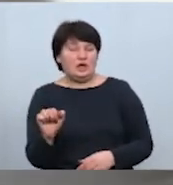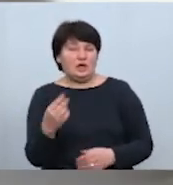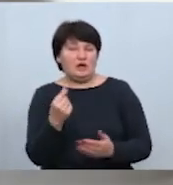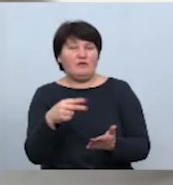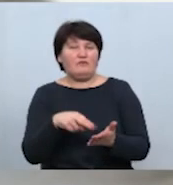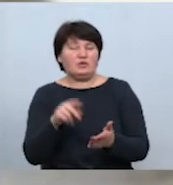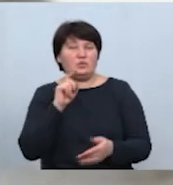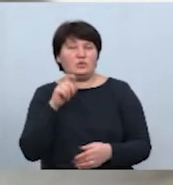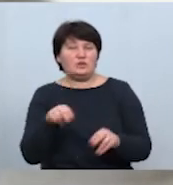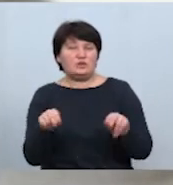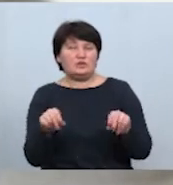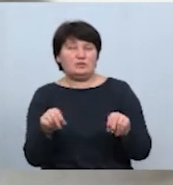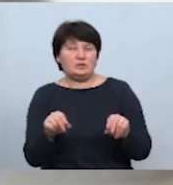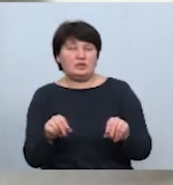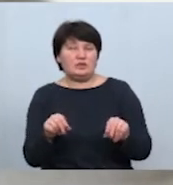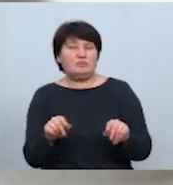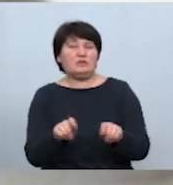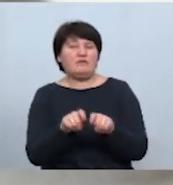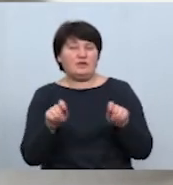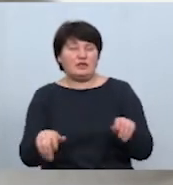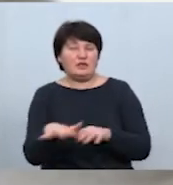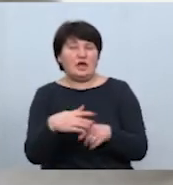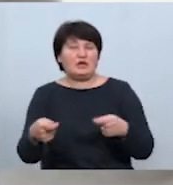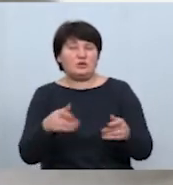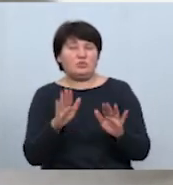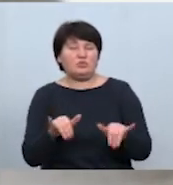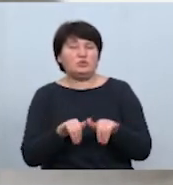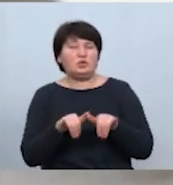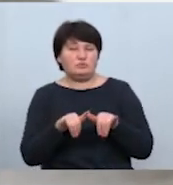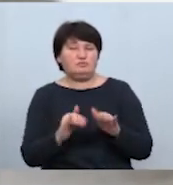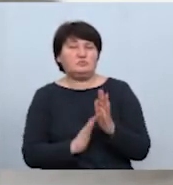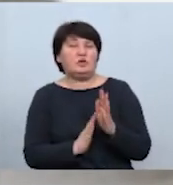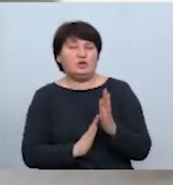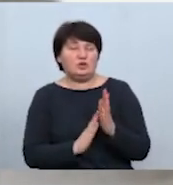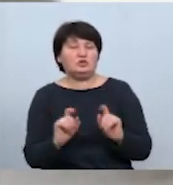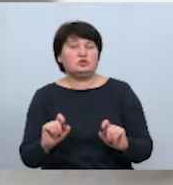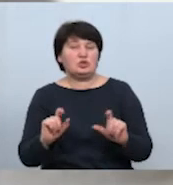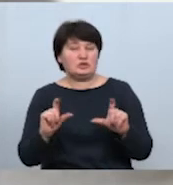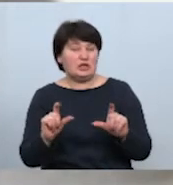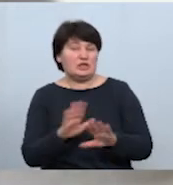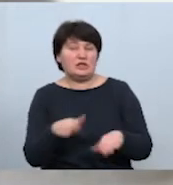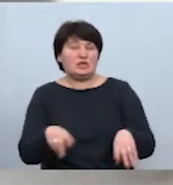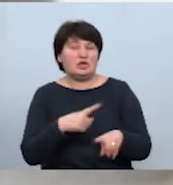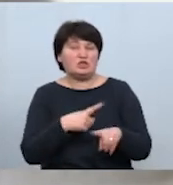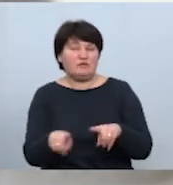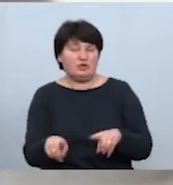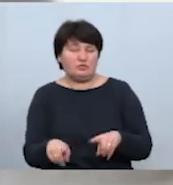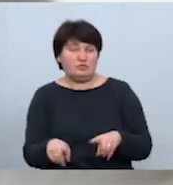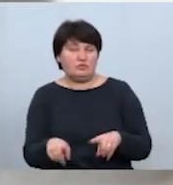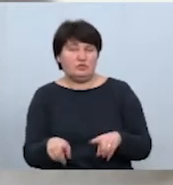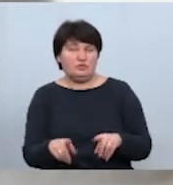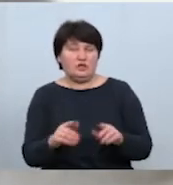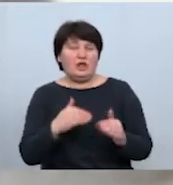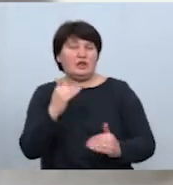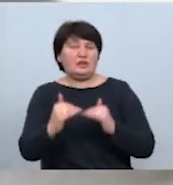української землі після відкриття ринку буде зростати, але не так швидко, як в умовах ліберального ринку. Тобто темпи